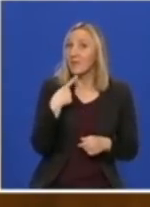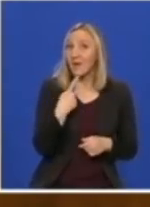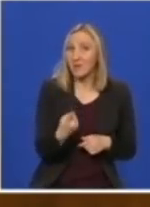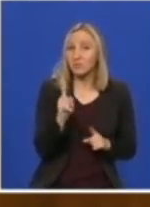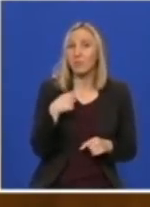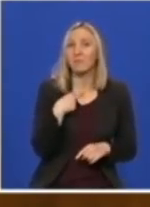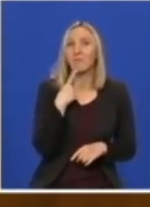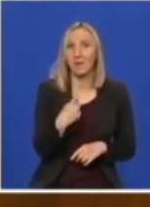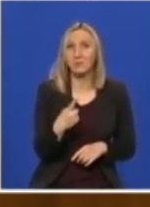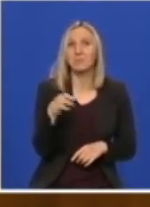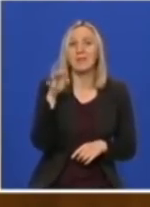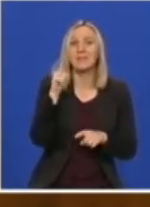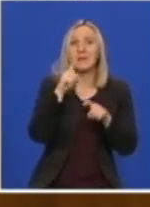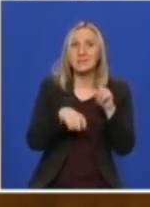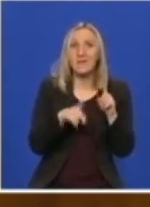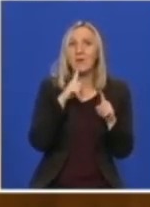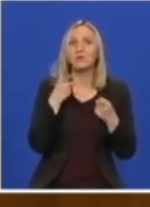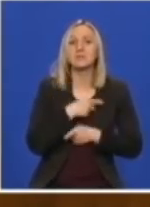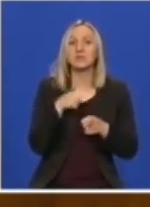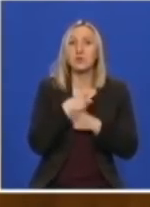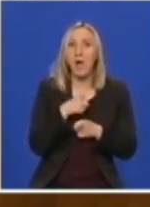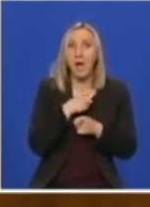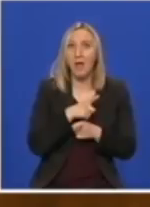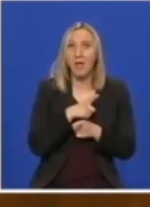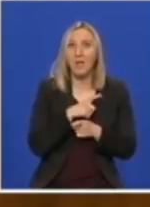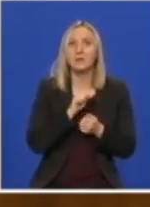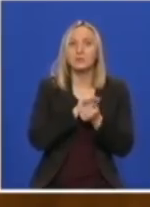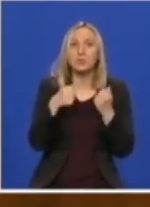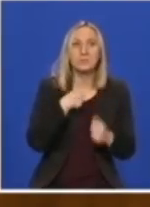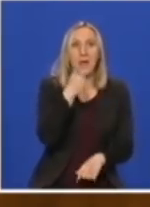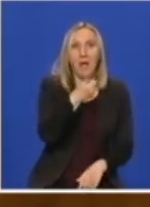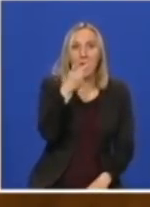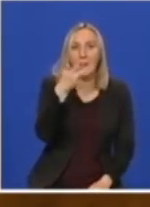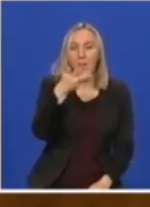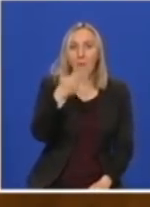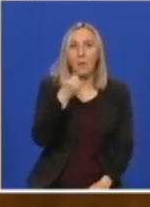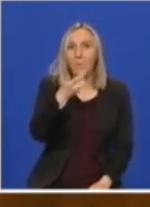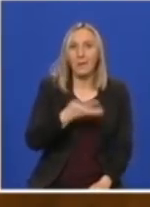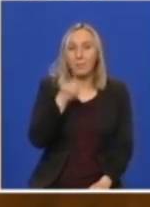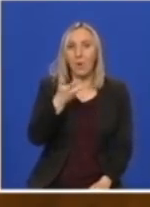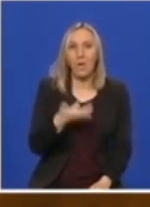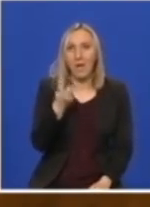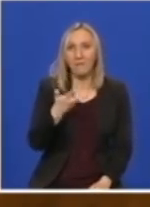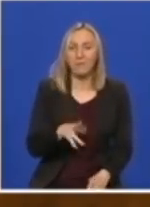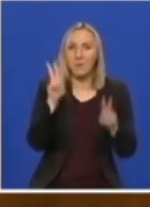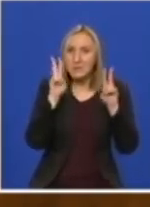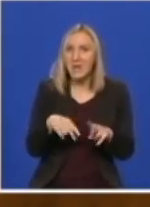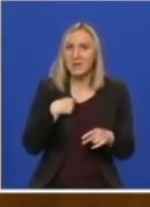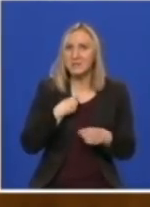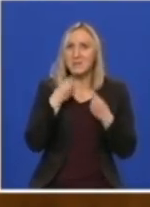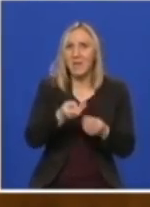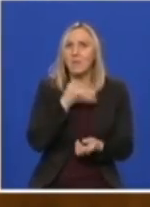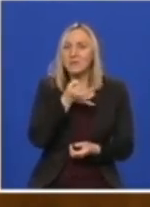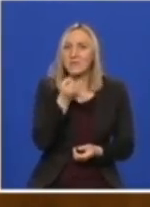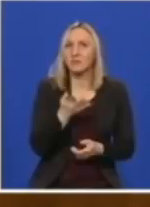moram da vam kažem da je jedina stvar na koju se žale to što stalno prebrojevamo i zaista se referiše u realnom vremenu, to